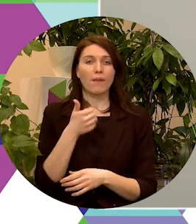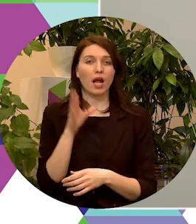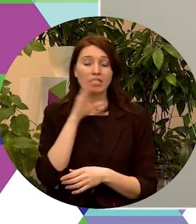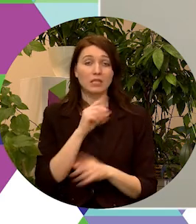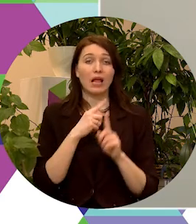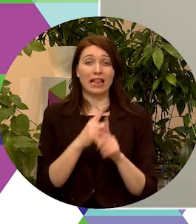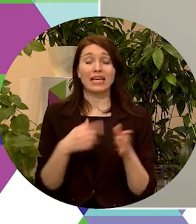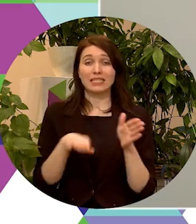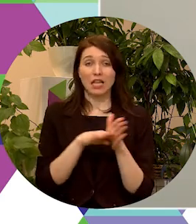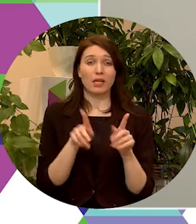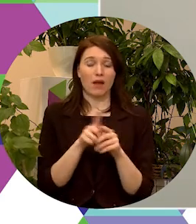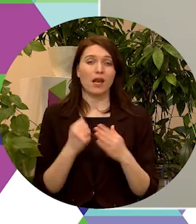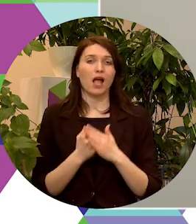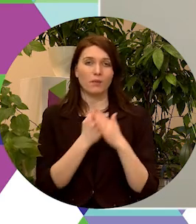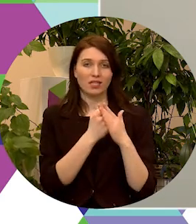līdzdalībai un atbalstam.